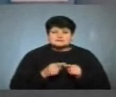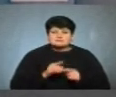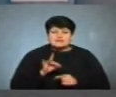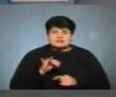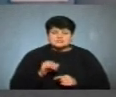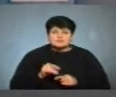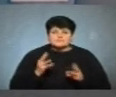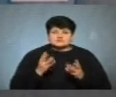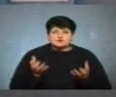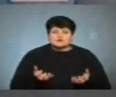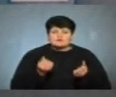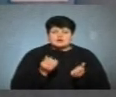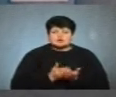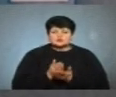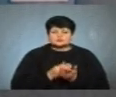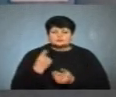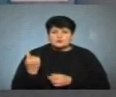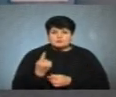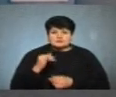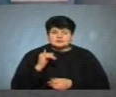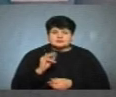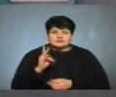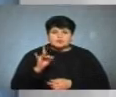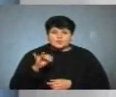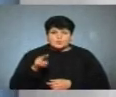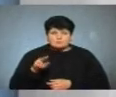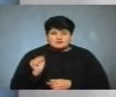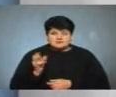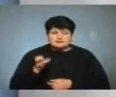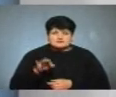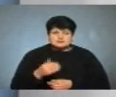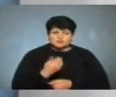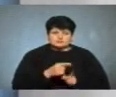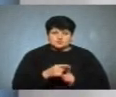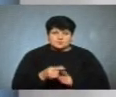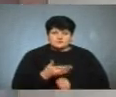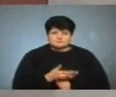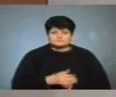речниця пожежно-рятувальної служби області Ірина Крупа. Настю, далі тобі слово.